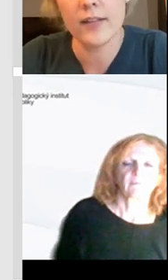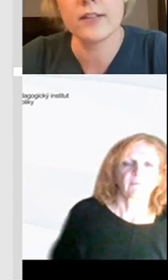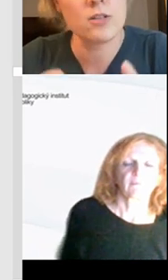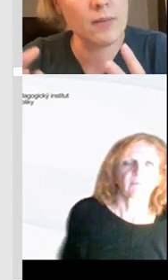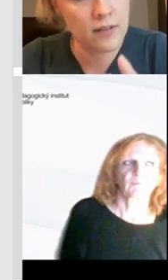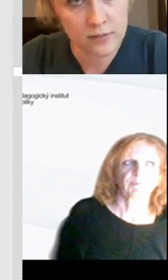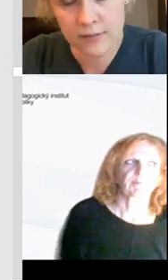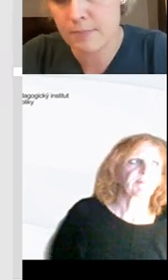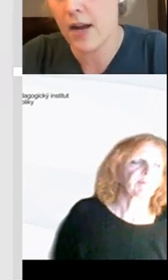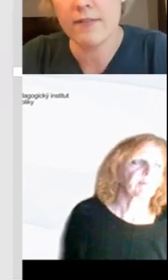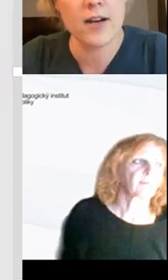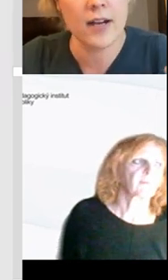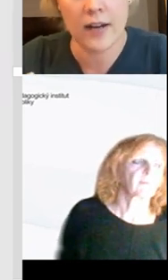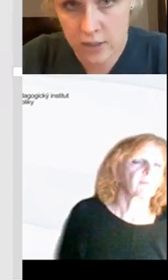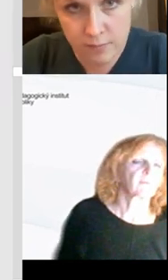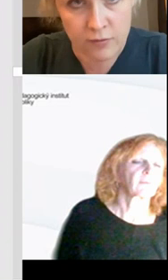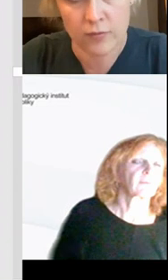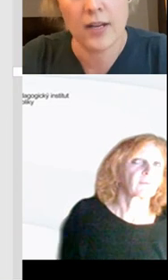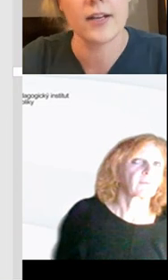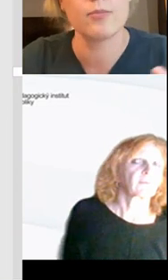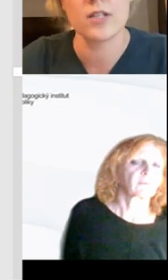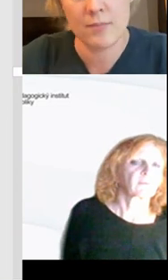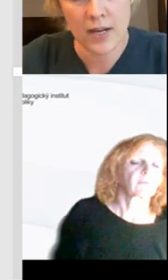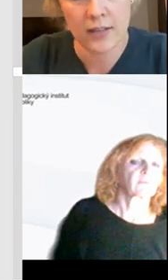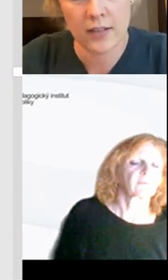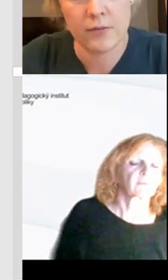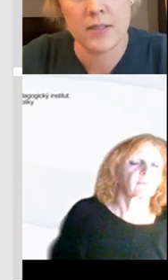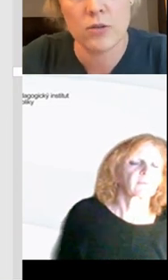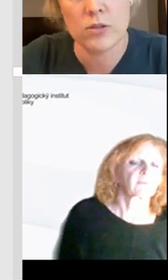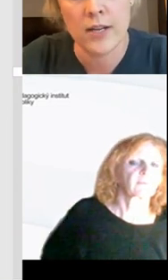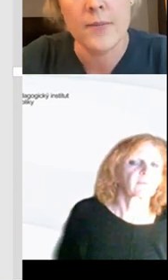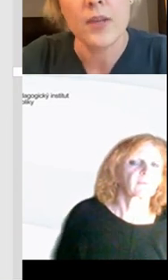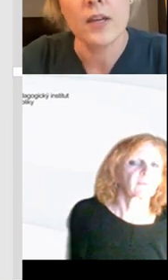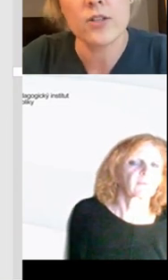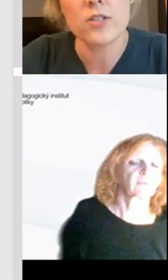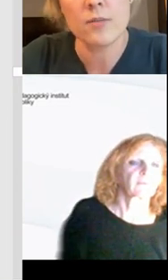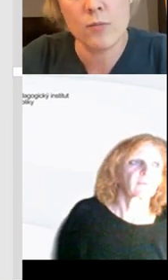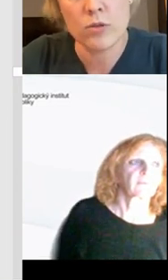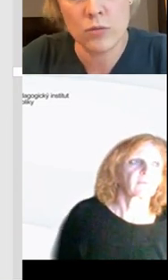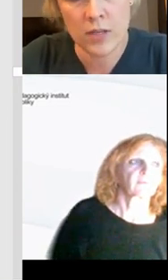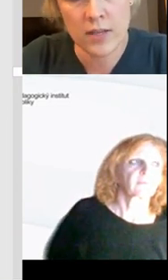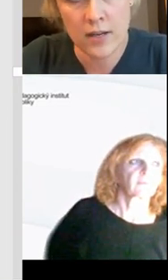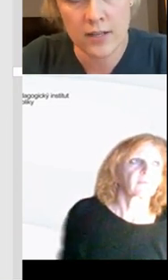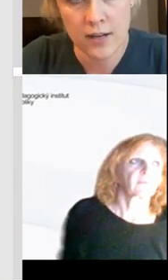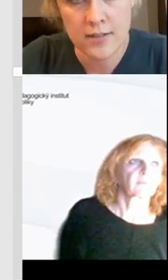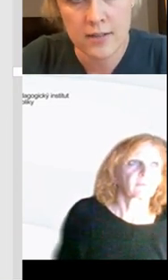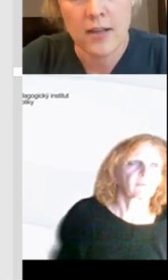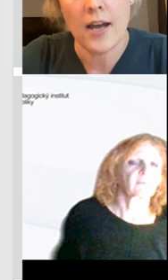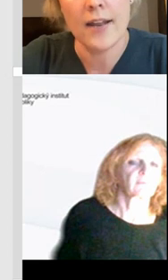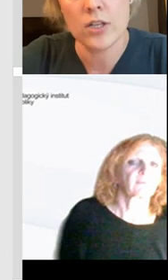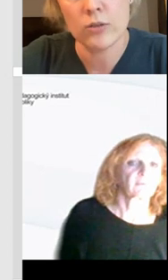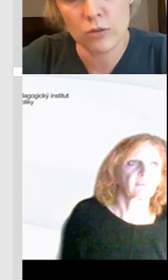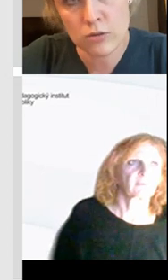internetu, ale i třeba ve zprávách, ale i třeba v novinách, nebo se k ním nějaká ta informace dostane. Takže s tím musí umět nějak